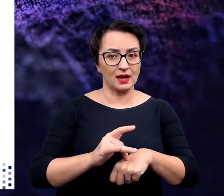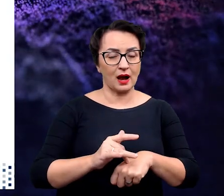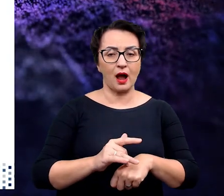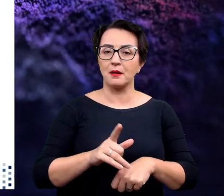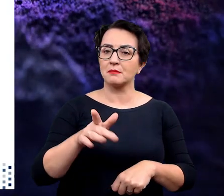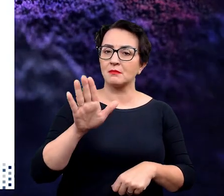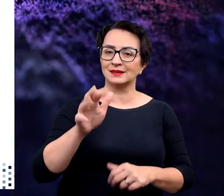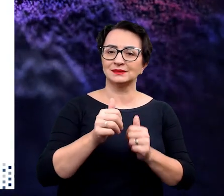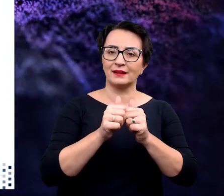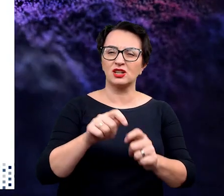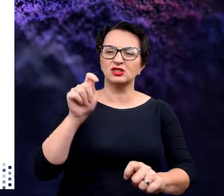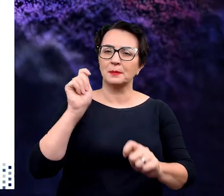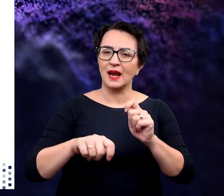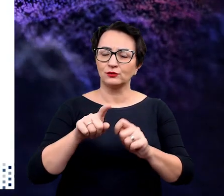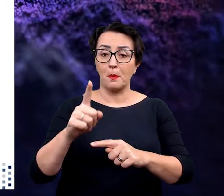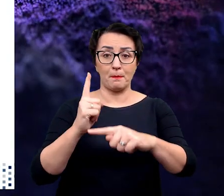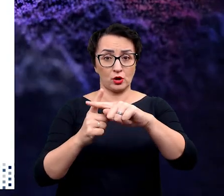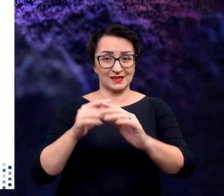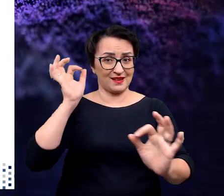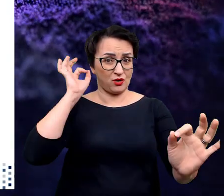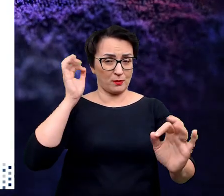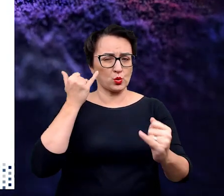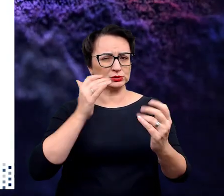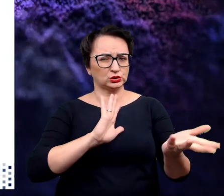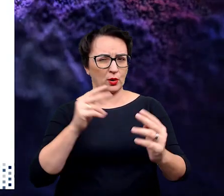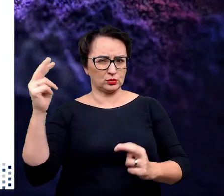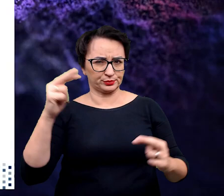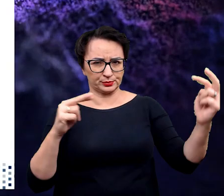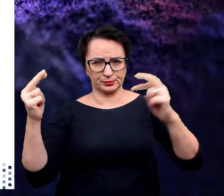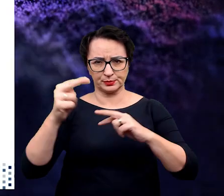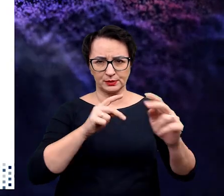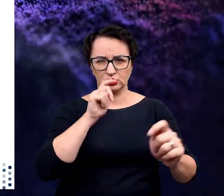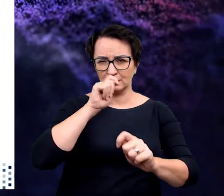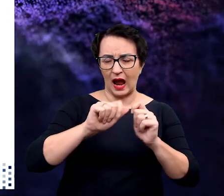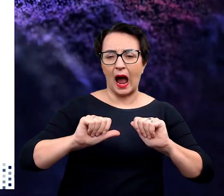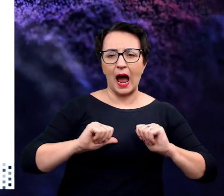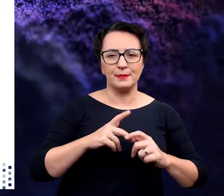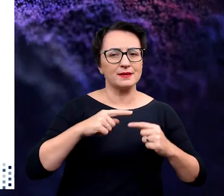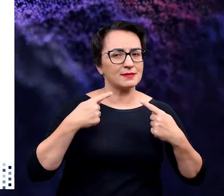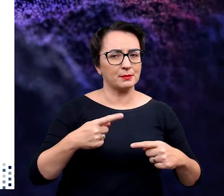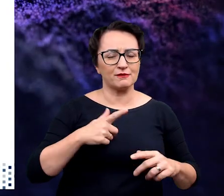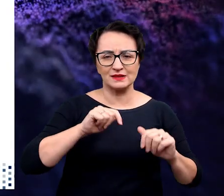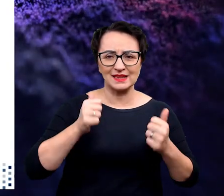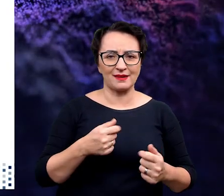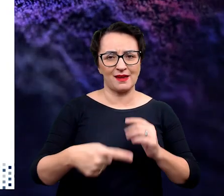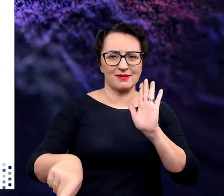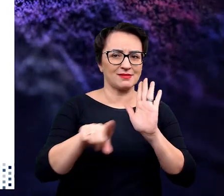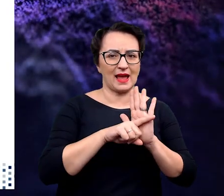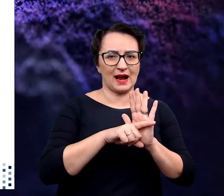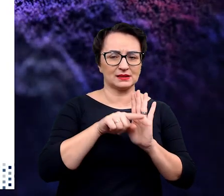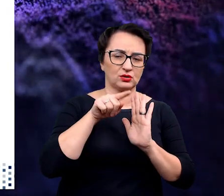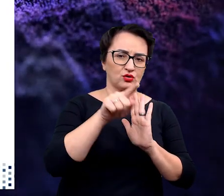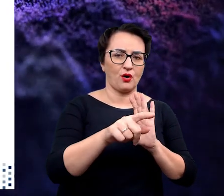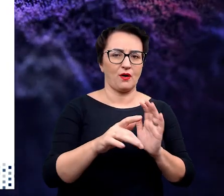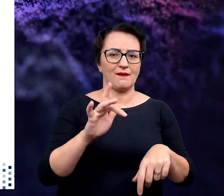zadaniem jest sprawdzenie tej informacji pozytywnej na tyle różnych sposobów, żebyście nie byli w stanie